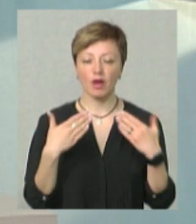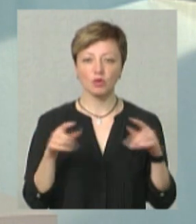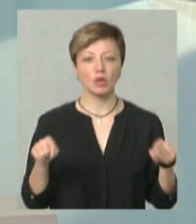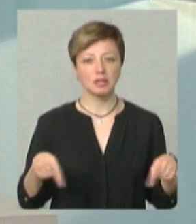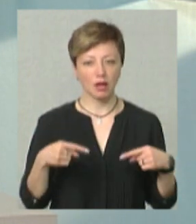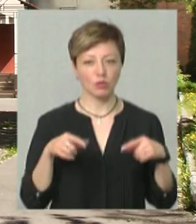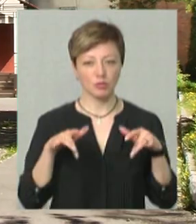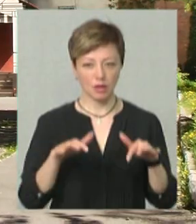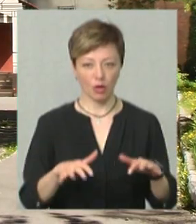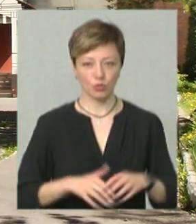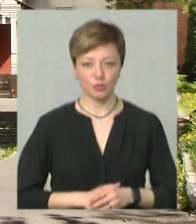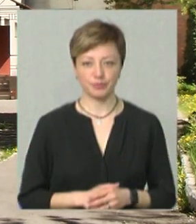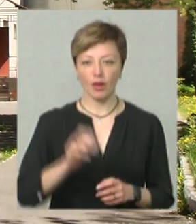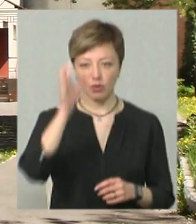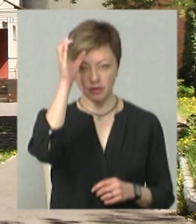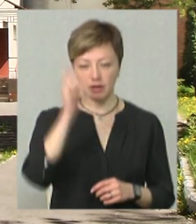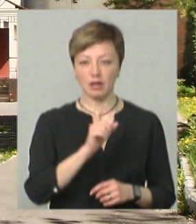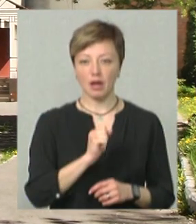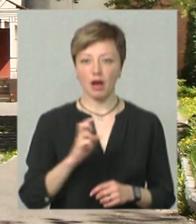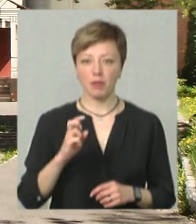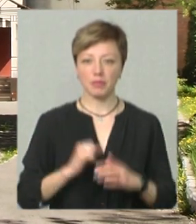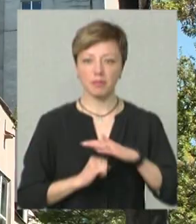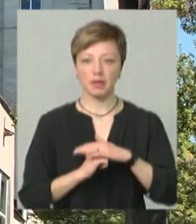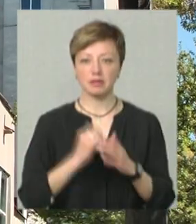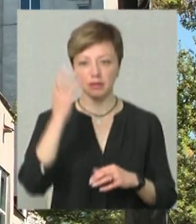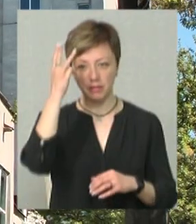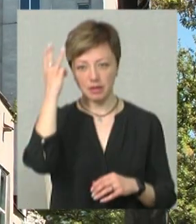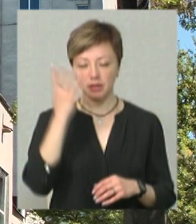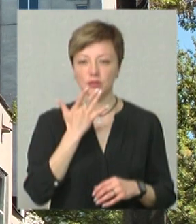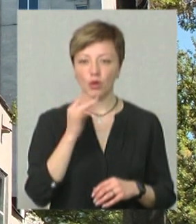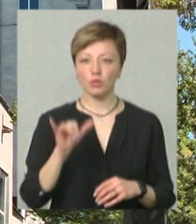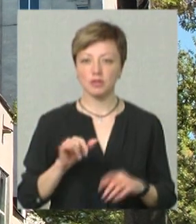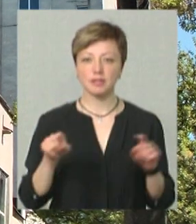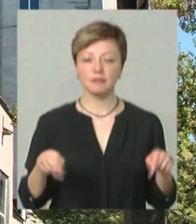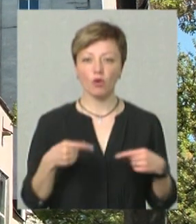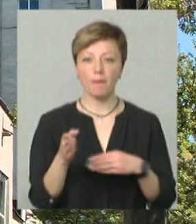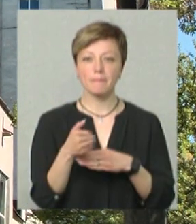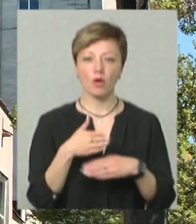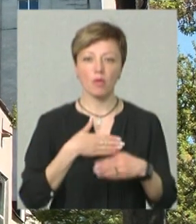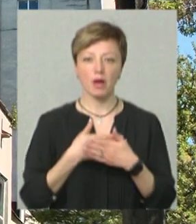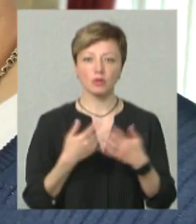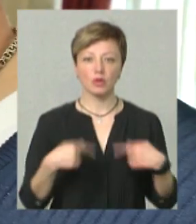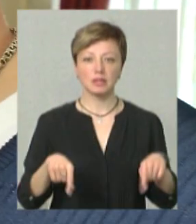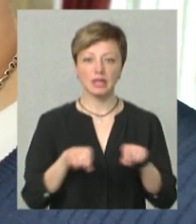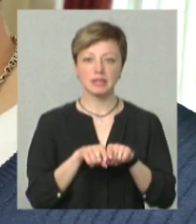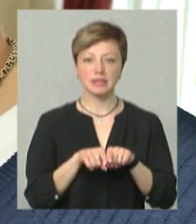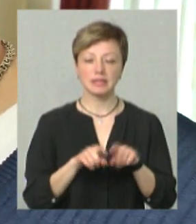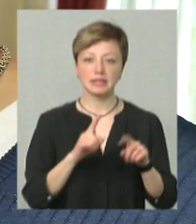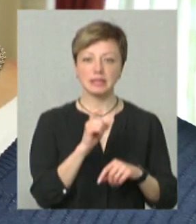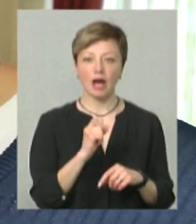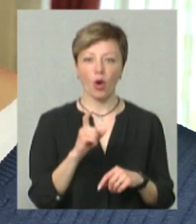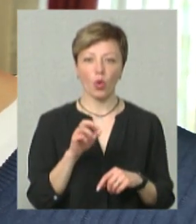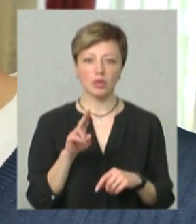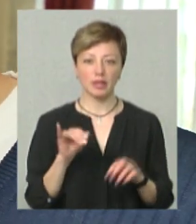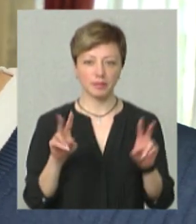організаторами заходу. Освітній хаб на базі Хмельницького національного університету створюють маріупольці з громадської організації заходи. Її голова